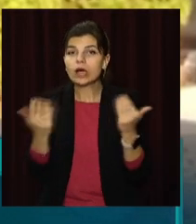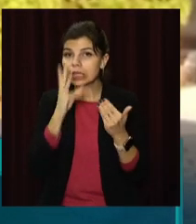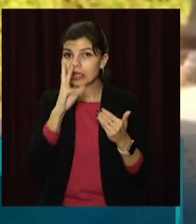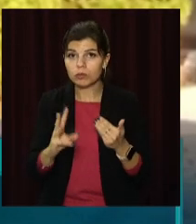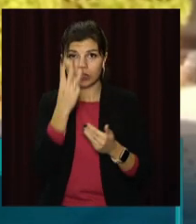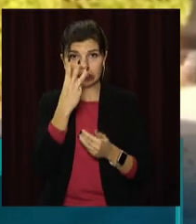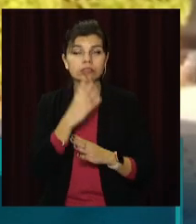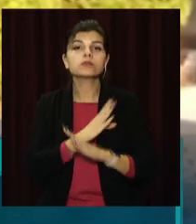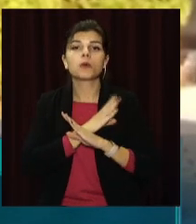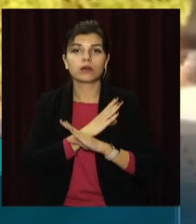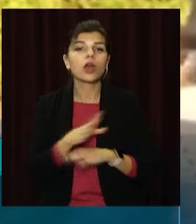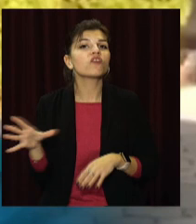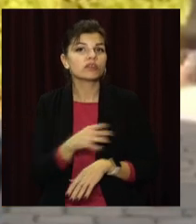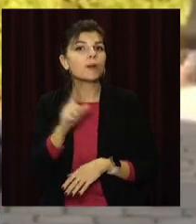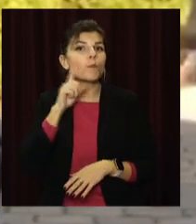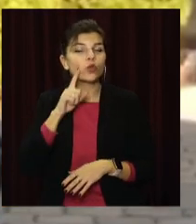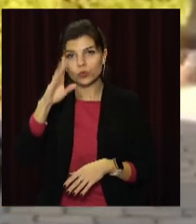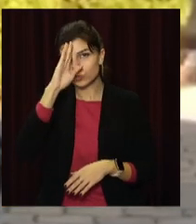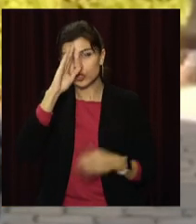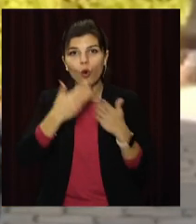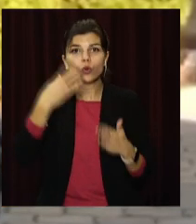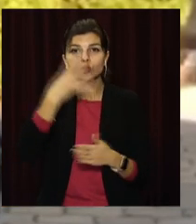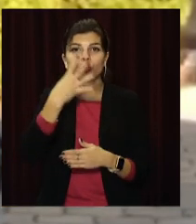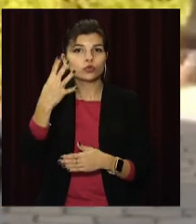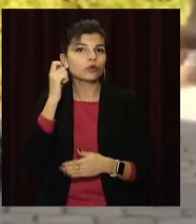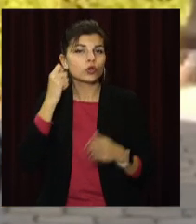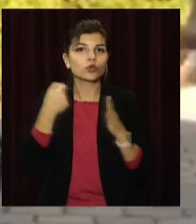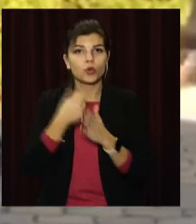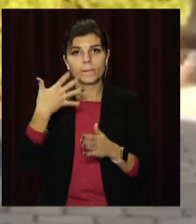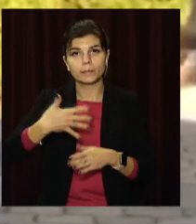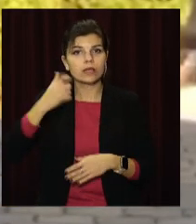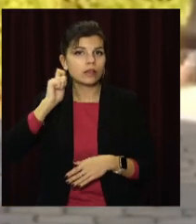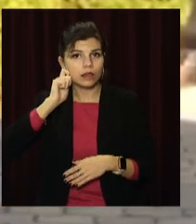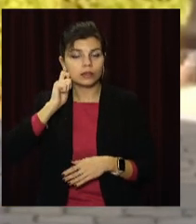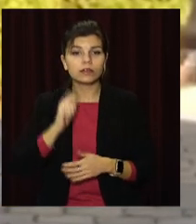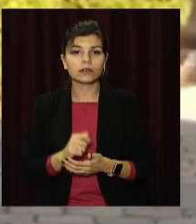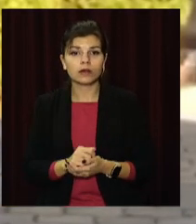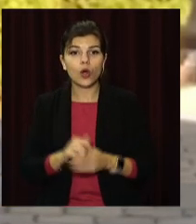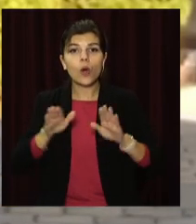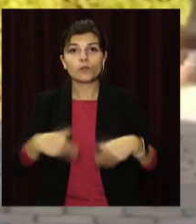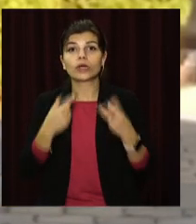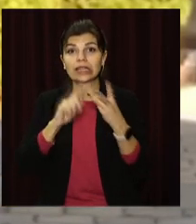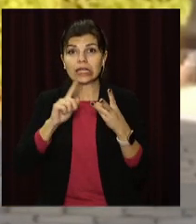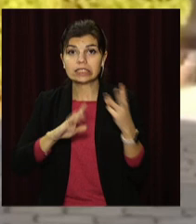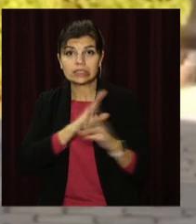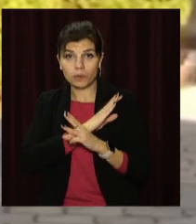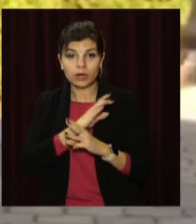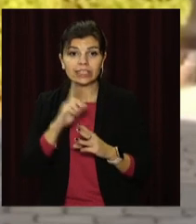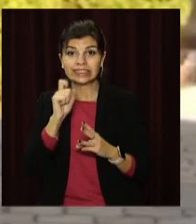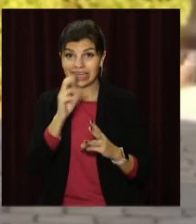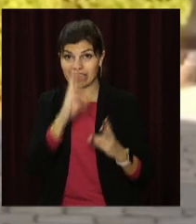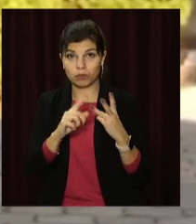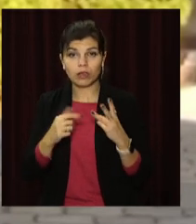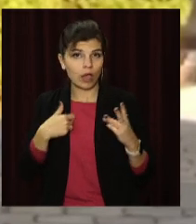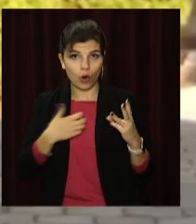років. Після третій смерті за три місяці я хочу заявити, що ні у мене, ні у нашого с